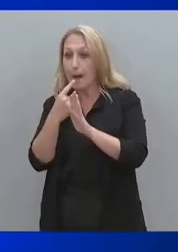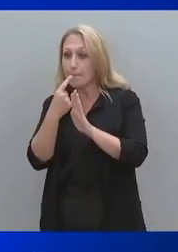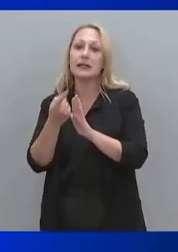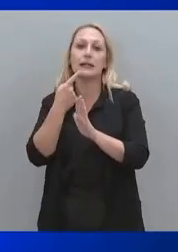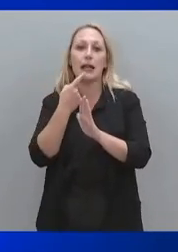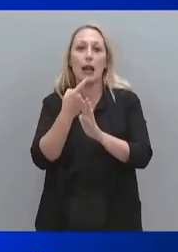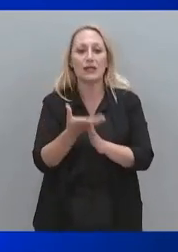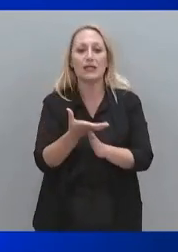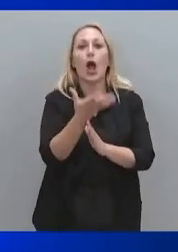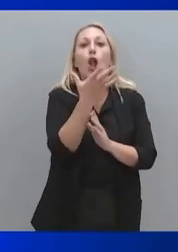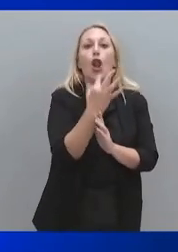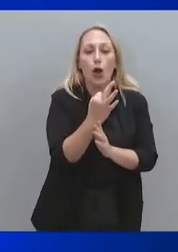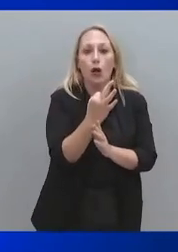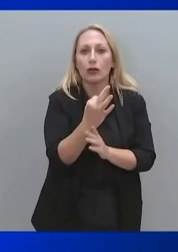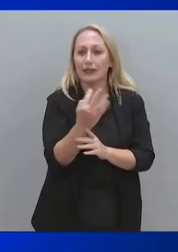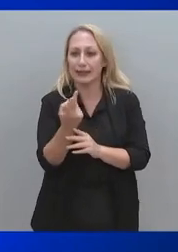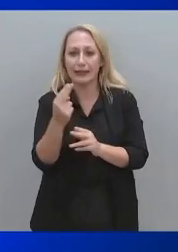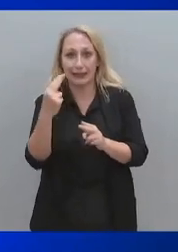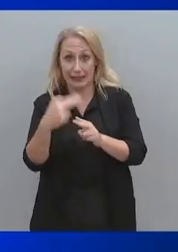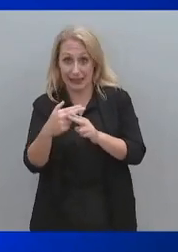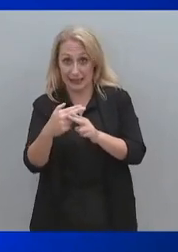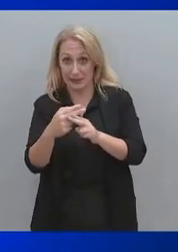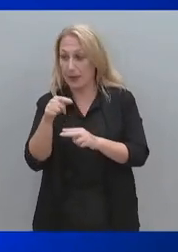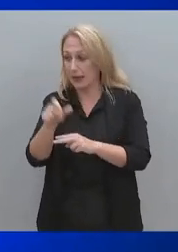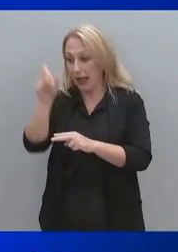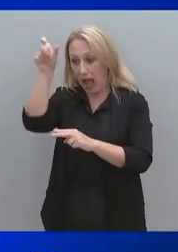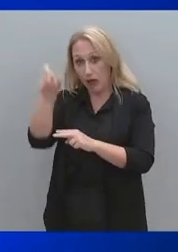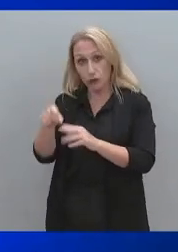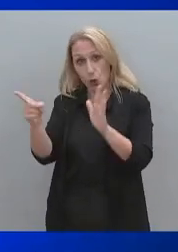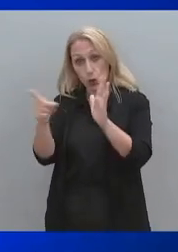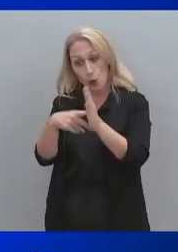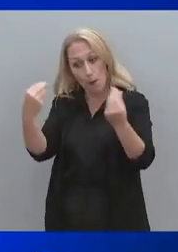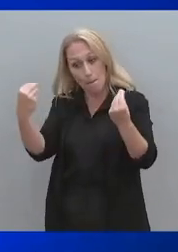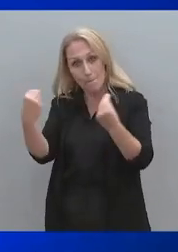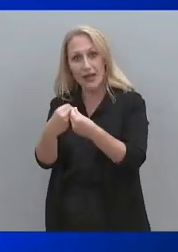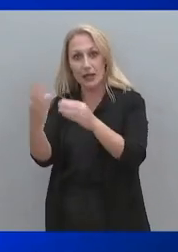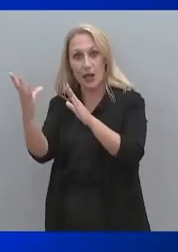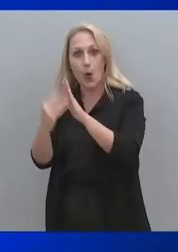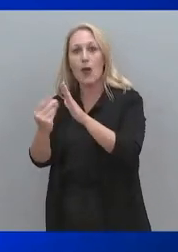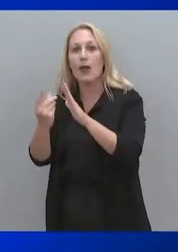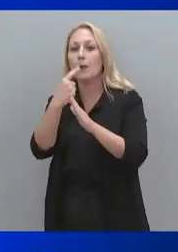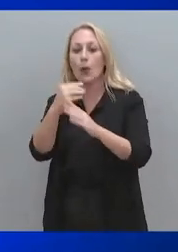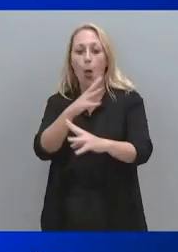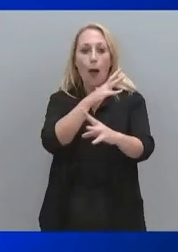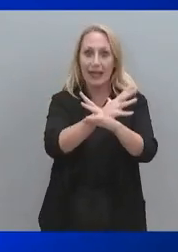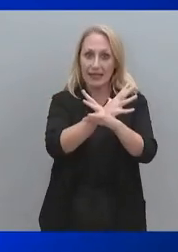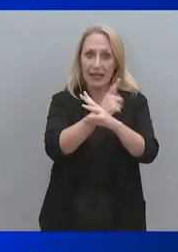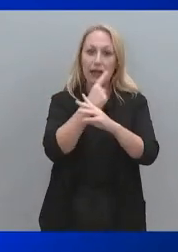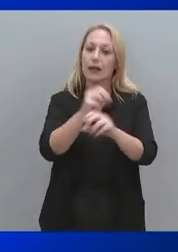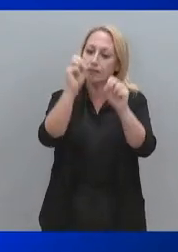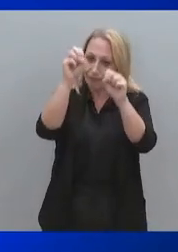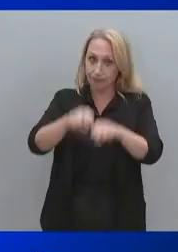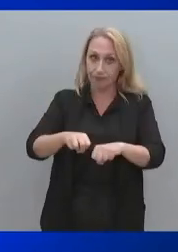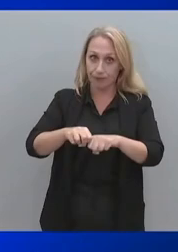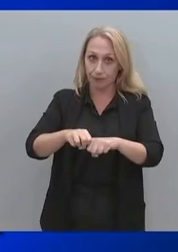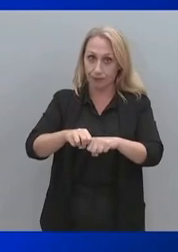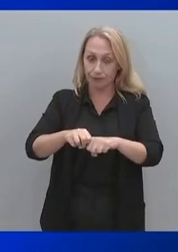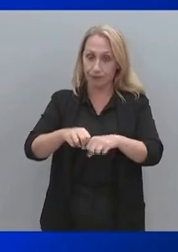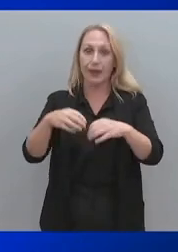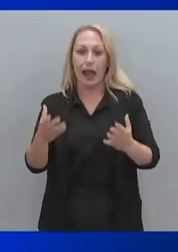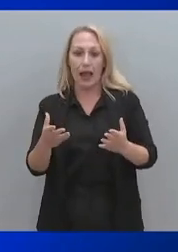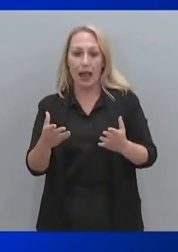Αγγελέας για την νόμιμη παρακολούθηση του κ. Ανδρουλάκη. Από εκεί και πέρα νομίζω ότι είναι λάθος